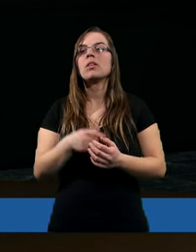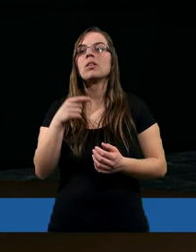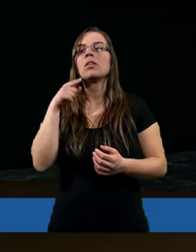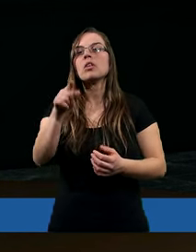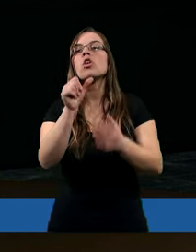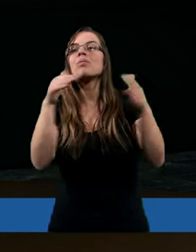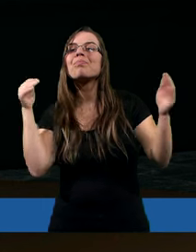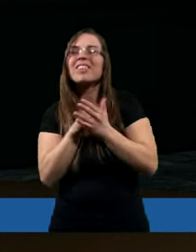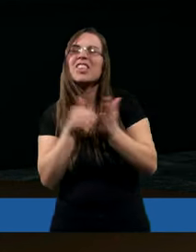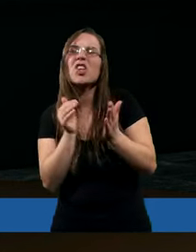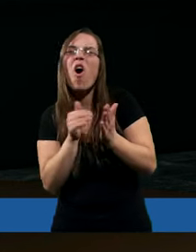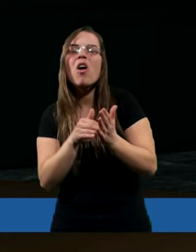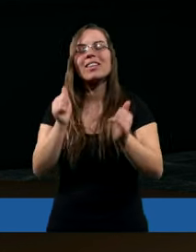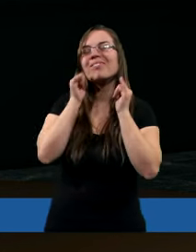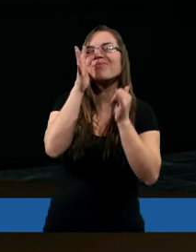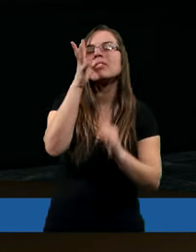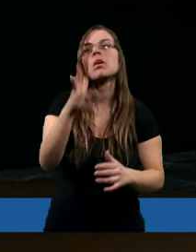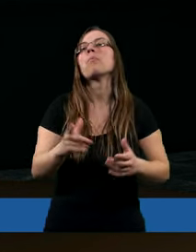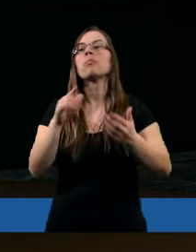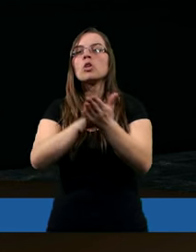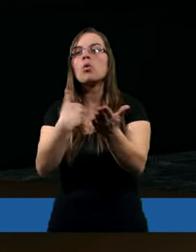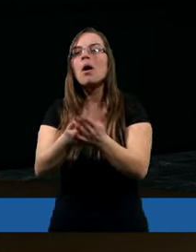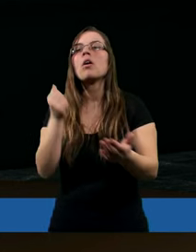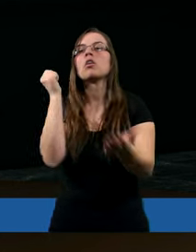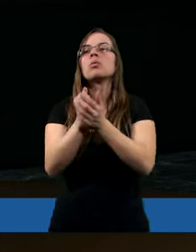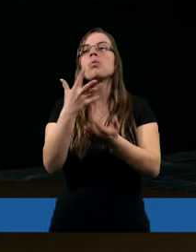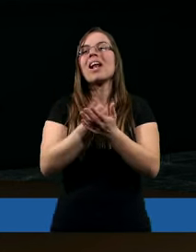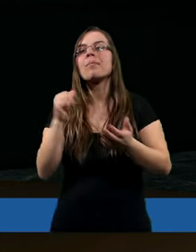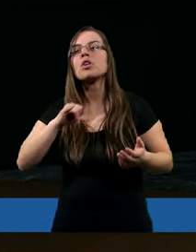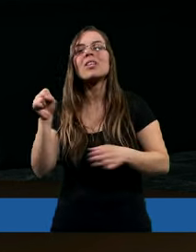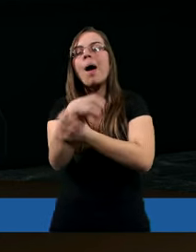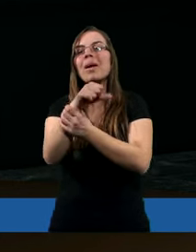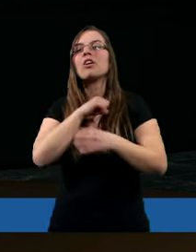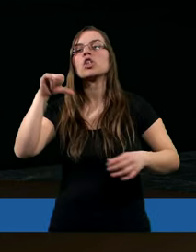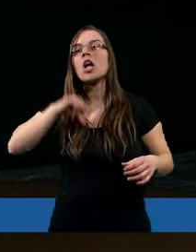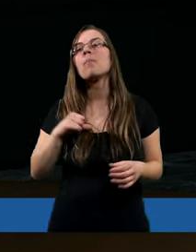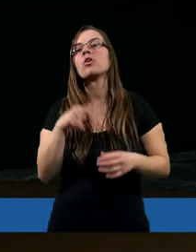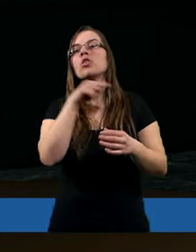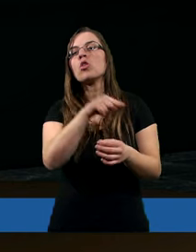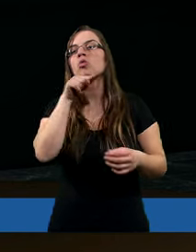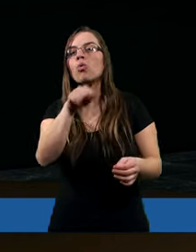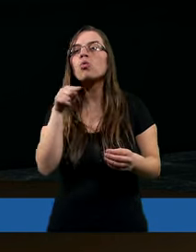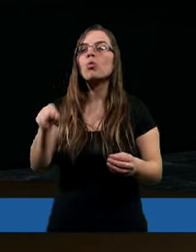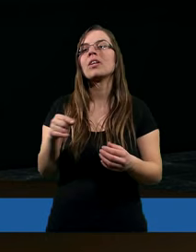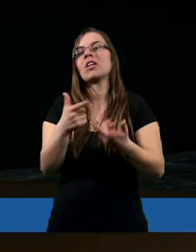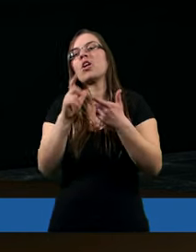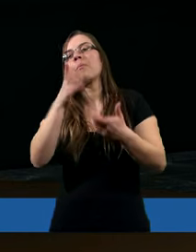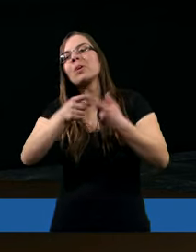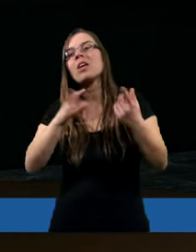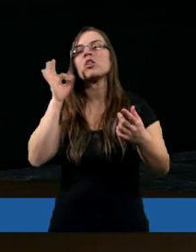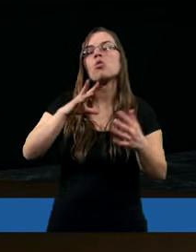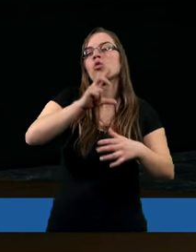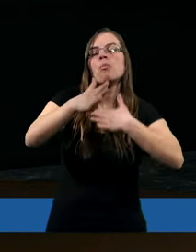tysiące przykładów każdego dnia, kiedy ona mówi, muszę się zapierać siebie, tak? Ktoś tu w rodzinie syn, czy